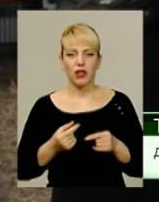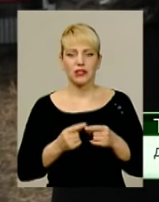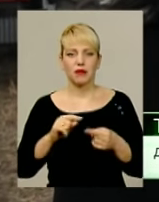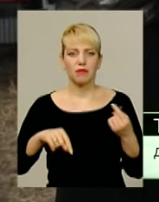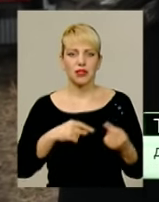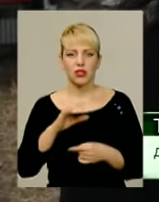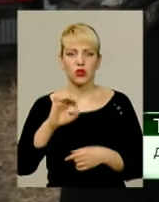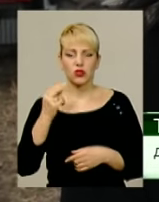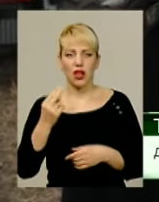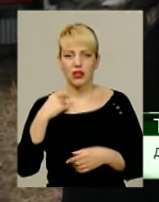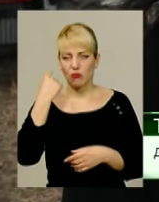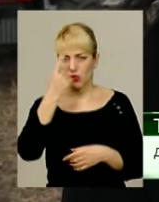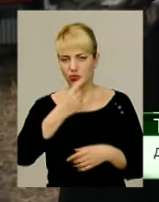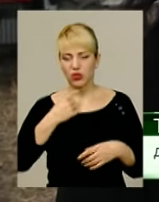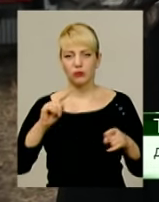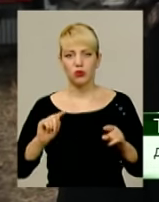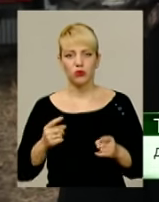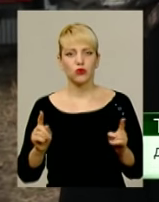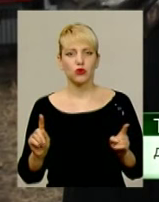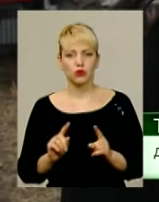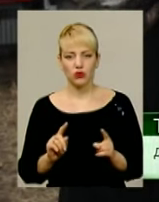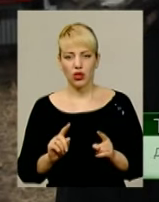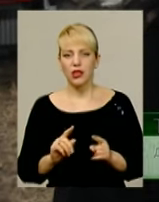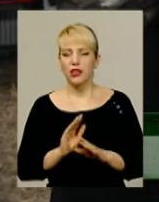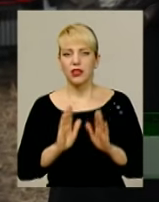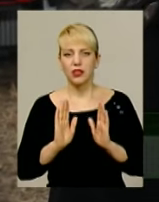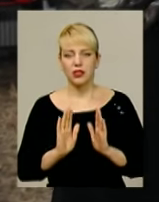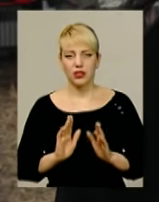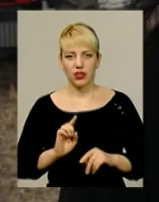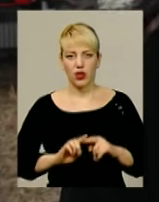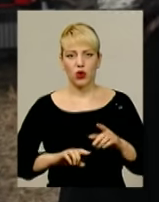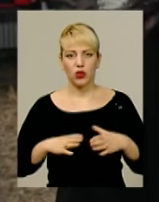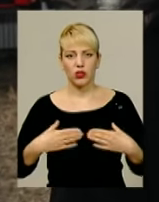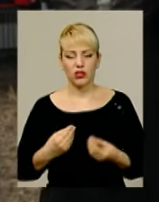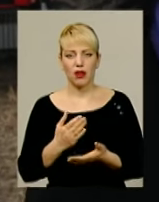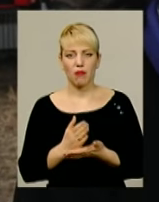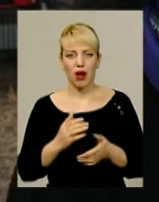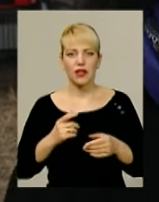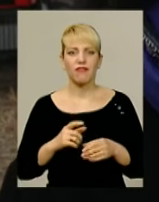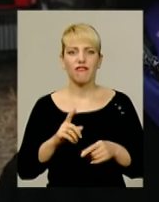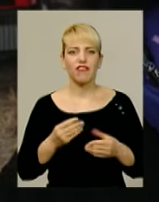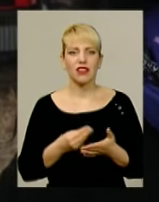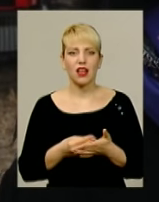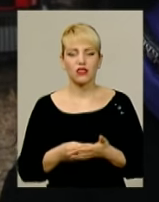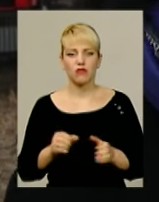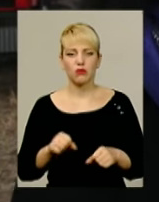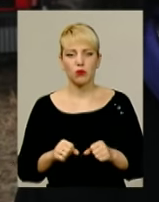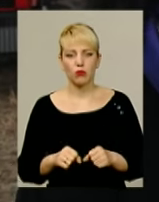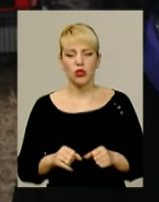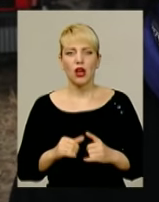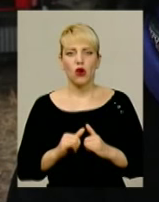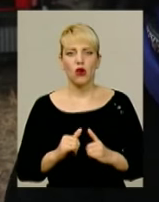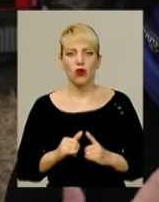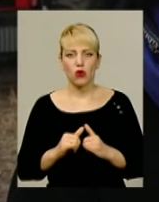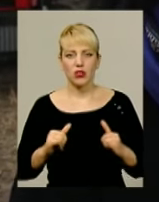соціальним обличчям, тому що не тільки родина має фінансову спроможність розвиватися і рухатися вперед,